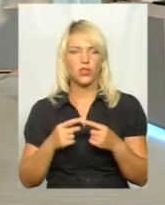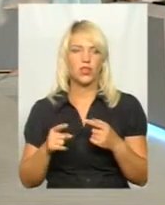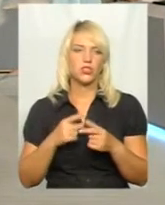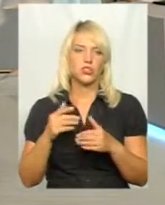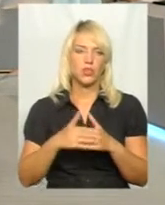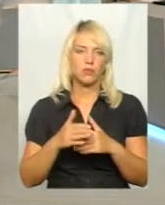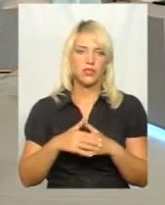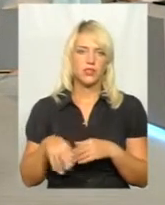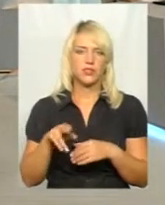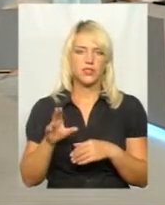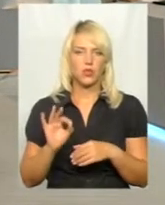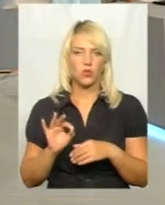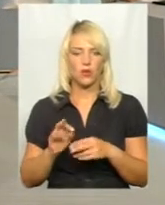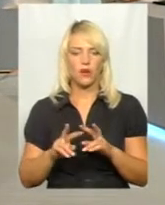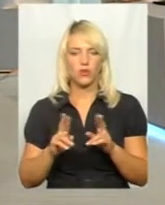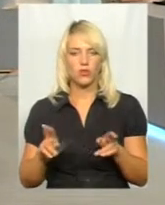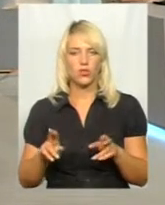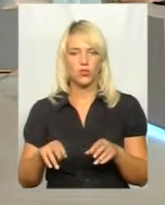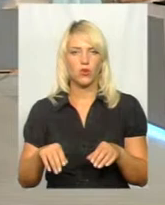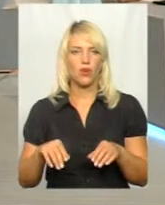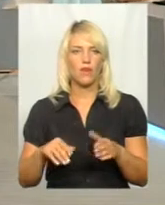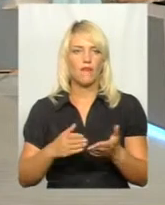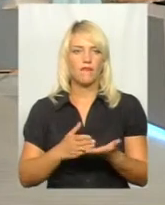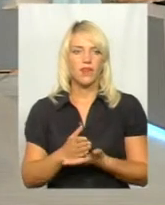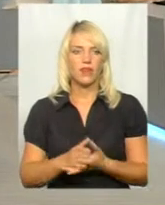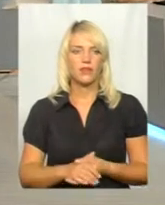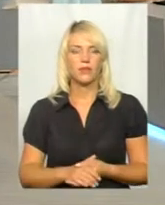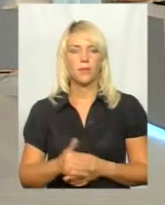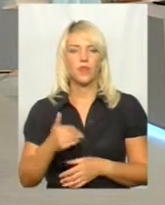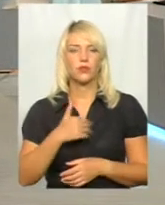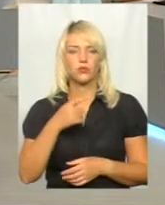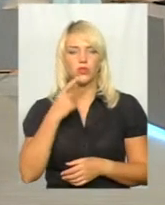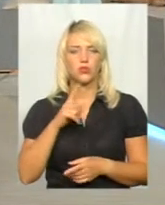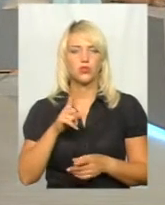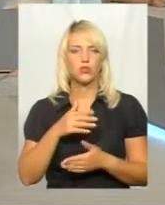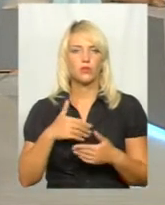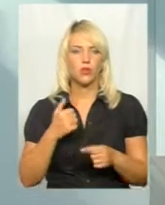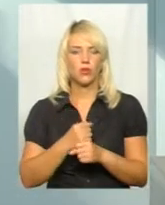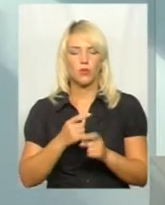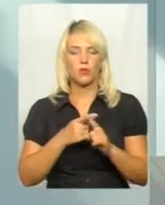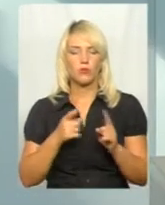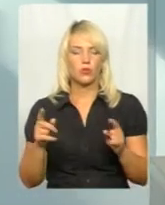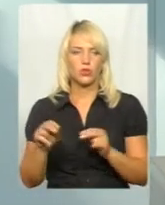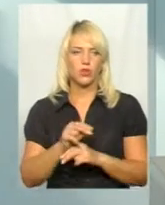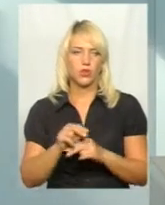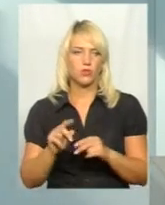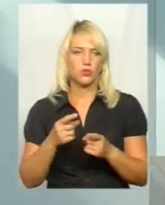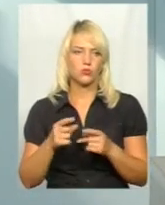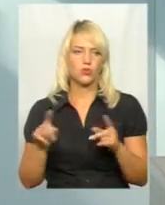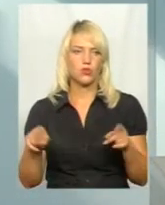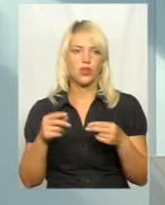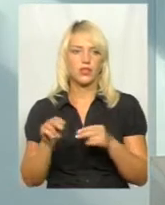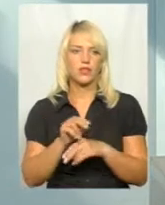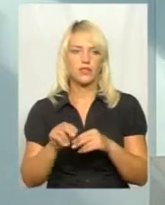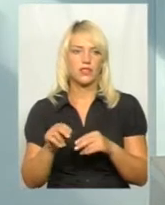наблизитись до автентичного варіанту? Хочу наголосити, що ми робимо поточний ремонт, тому що реставрація